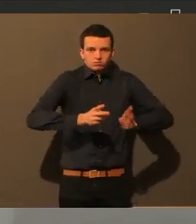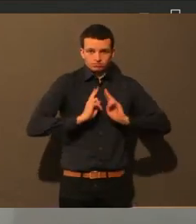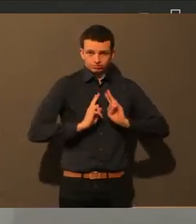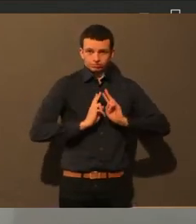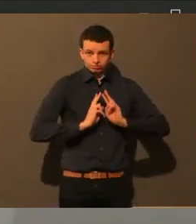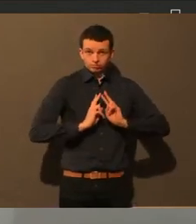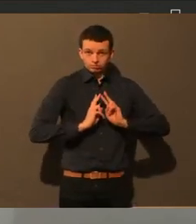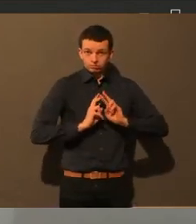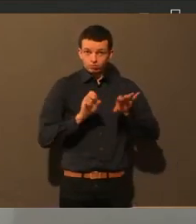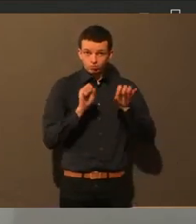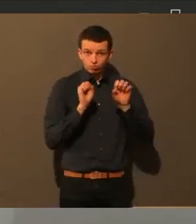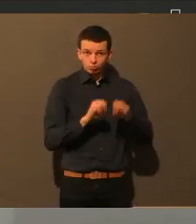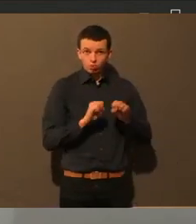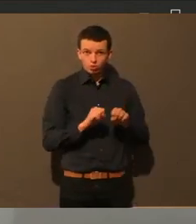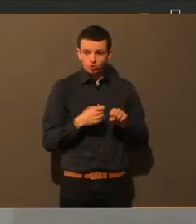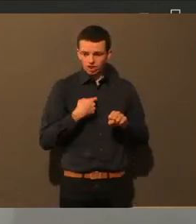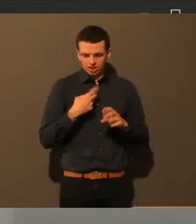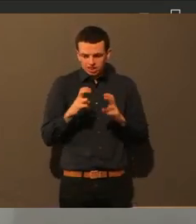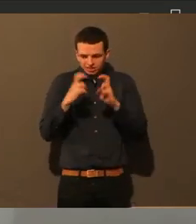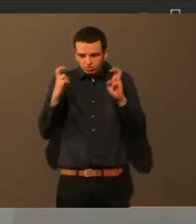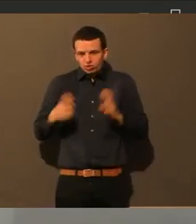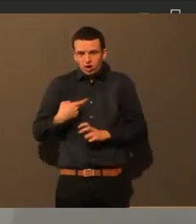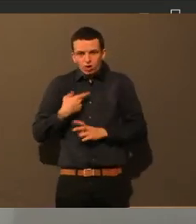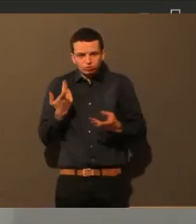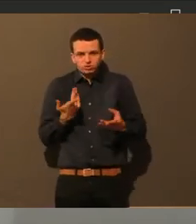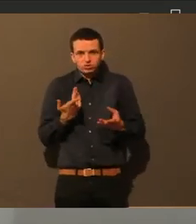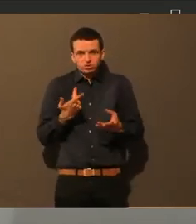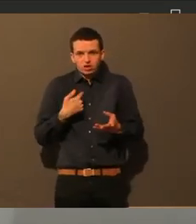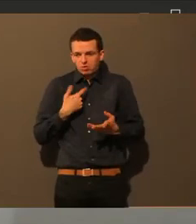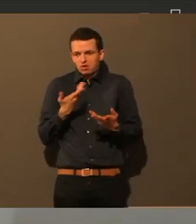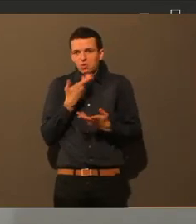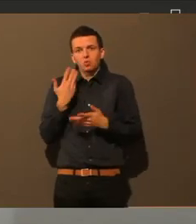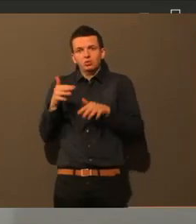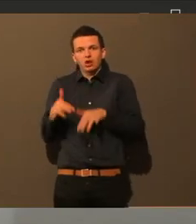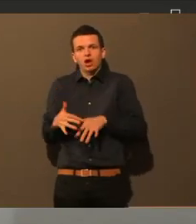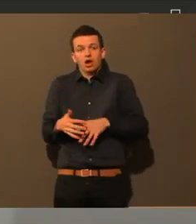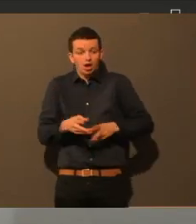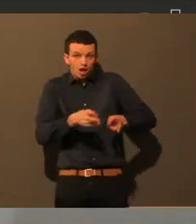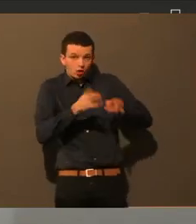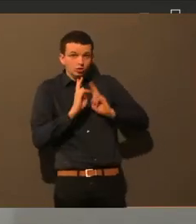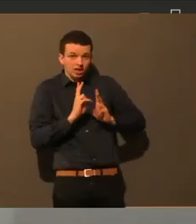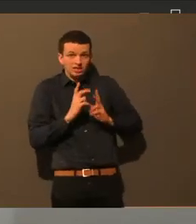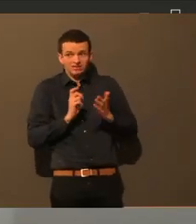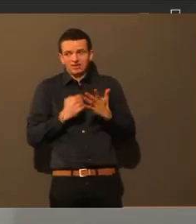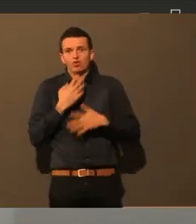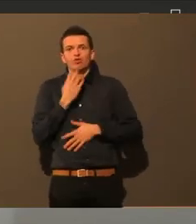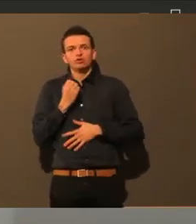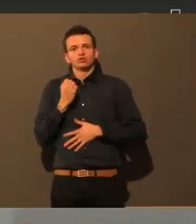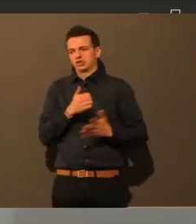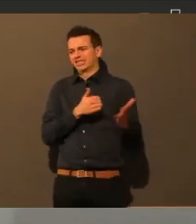machen dürfen oder kann man in die Richtung vielleicht noch irgendwas machen jetzt in den nächsten sechs bis acht Wochen.